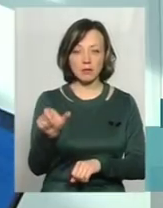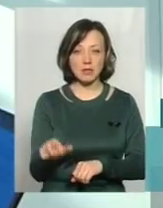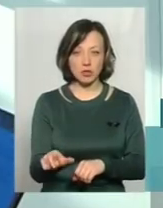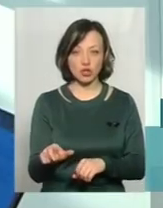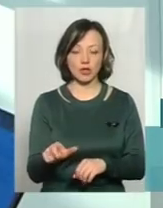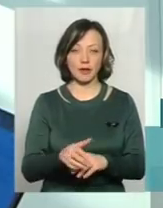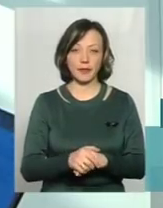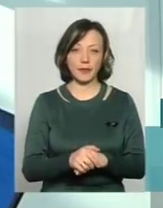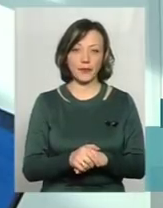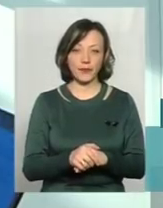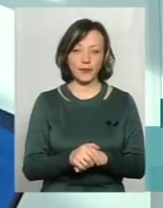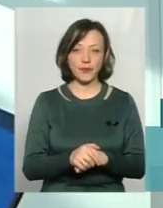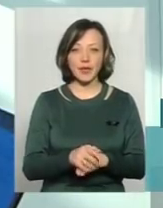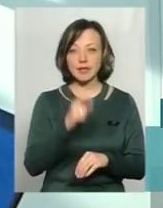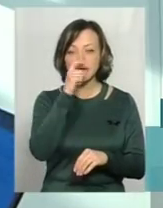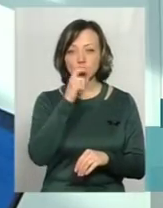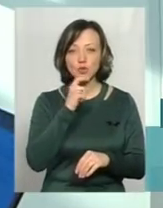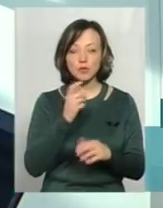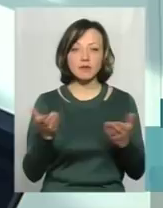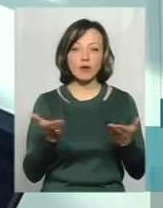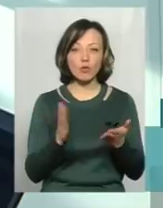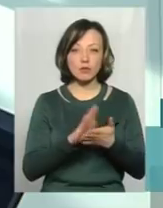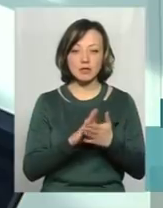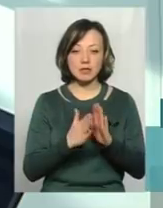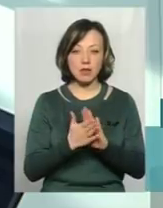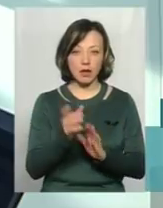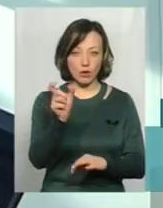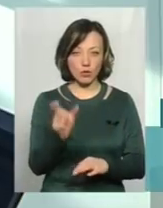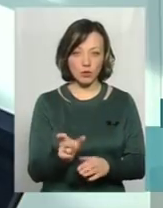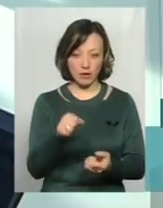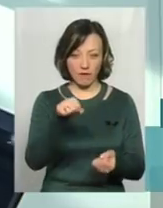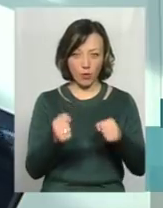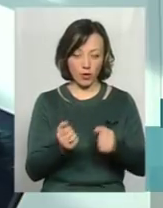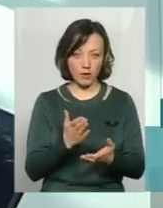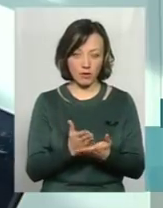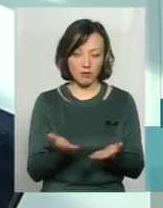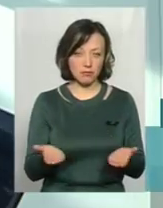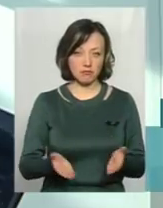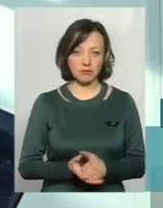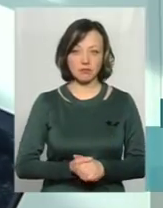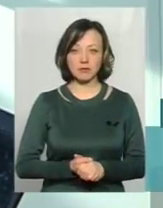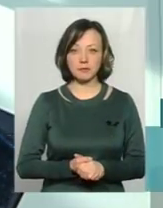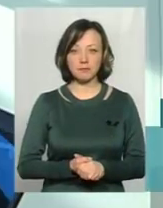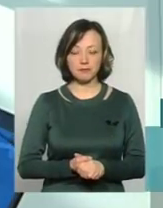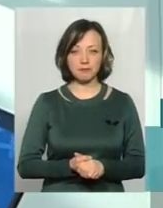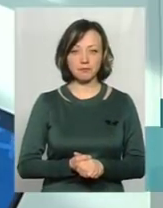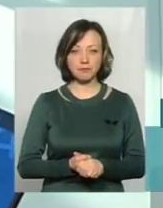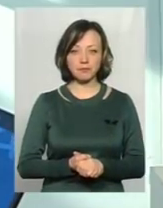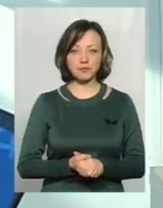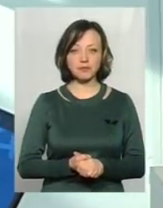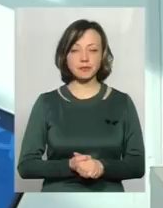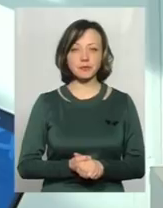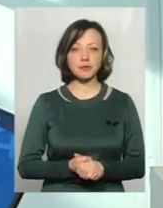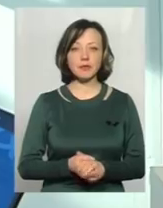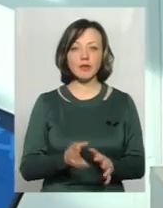Тобто, не зрозуміло, в якому стані він перебуває, де він, вон така. Тобто,